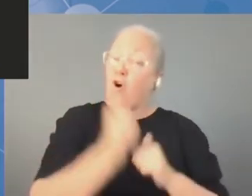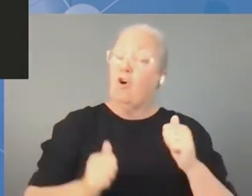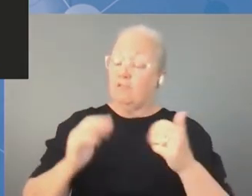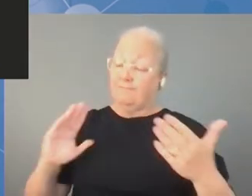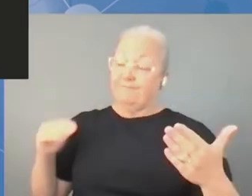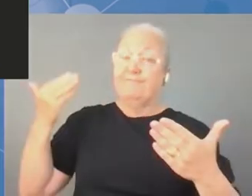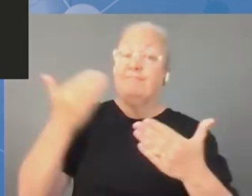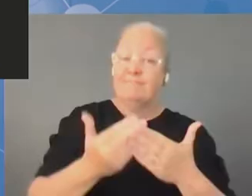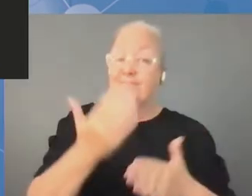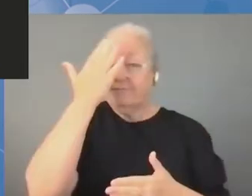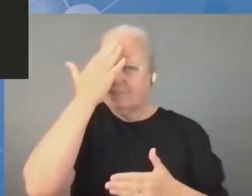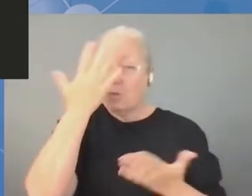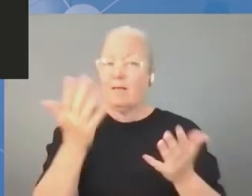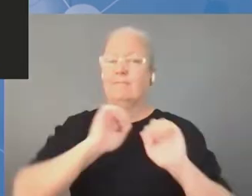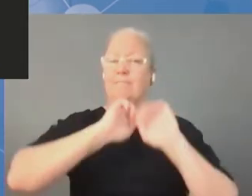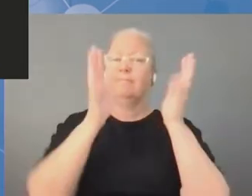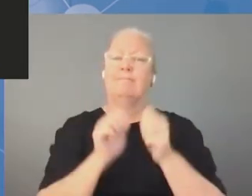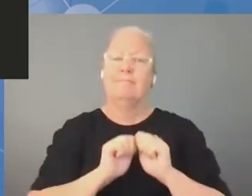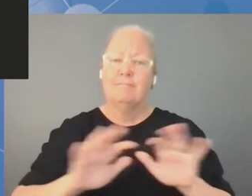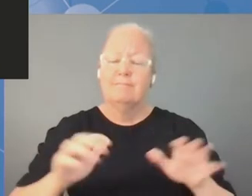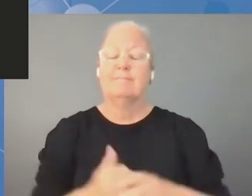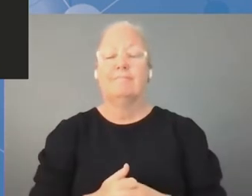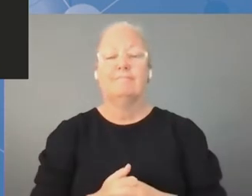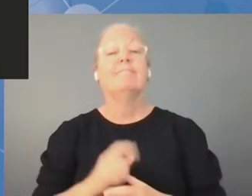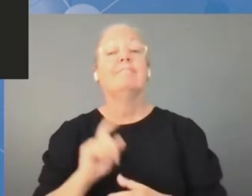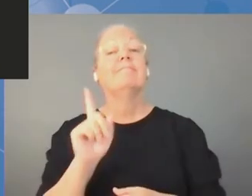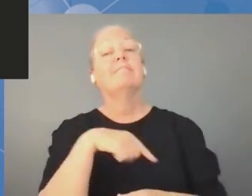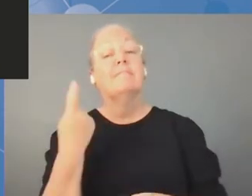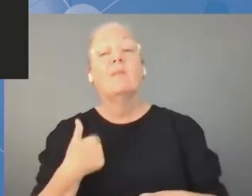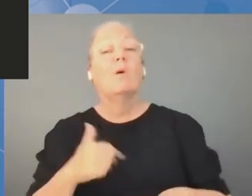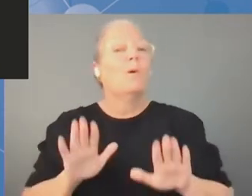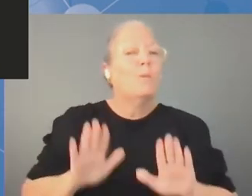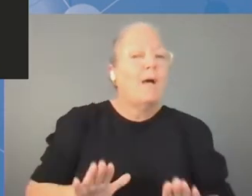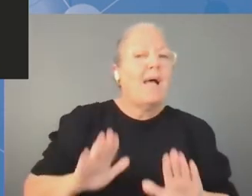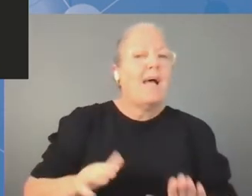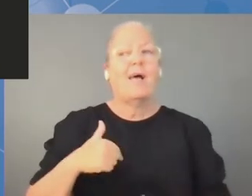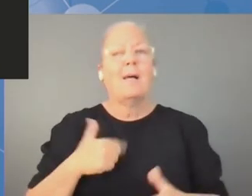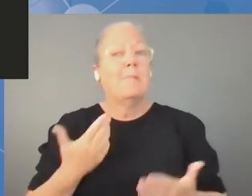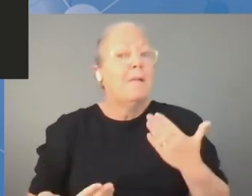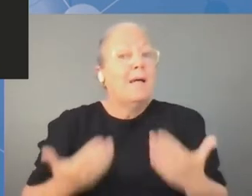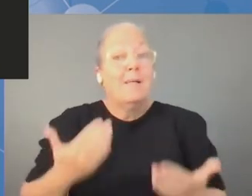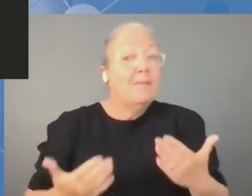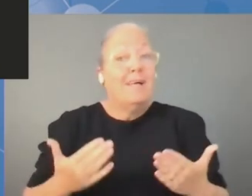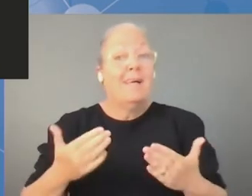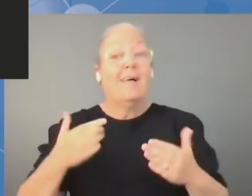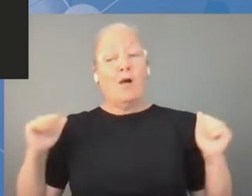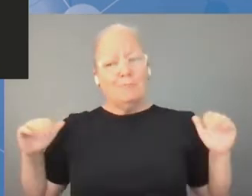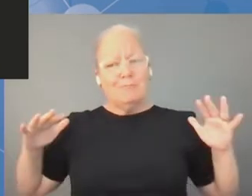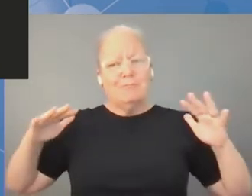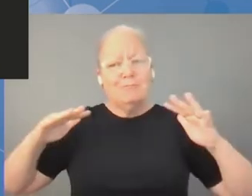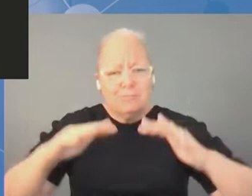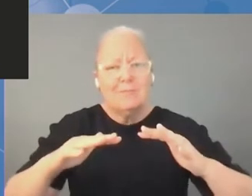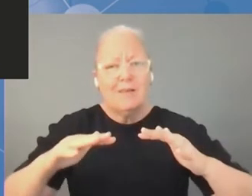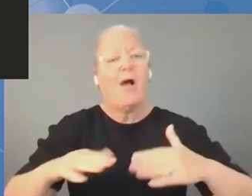warunkach bardzo trudnych. Bardzo cieszę się na to, że być